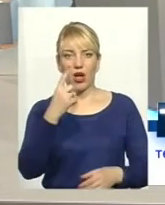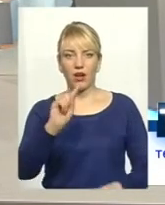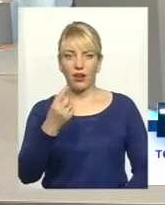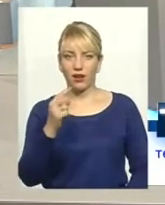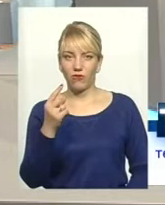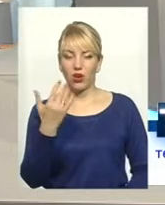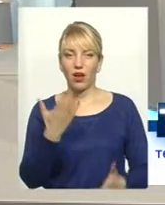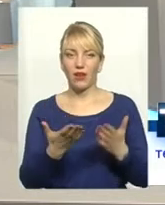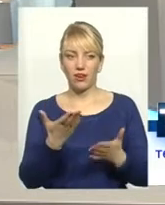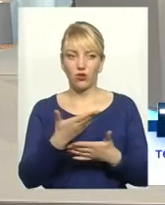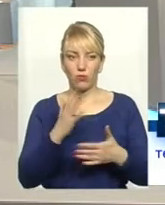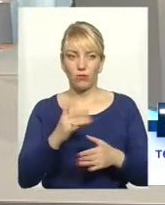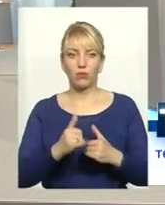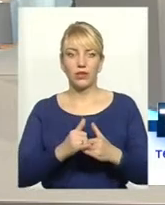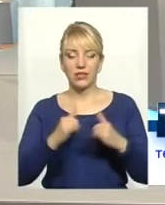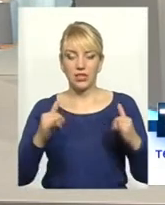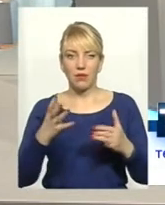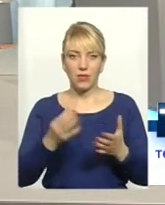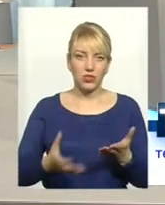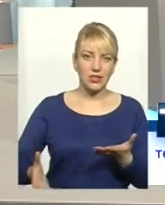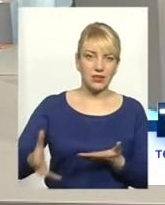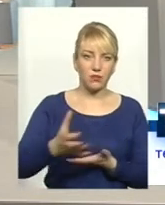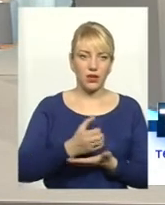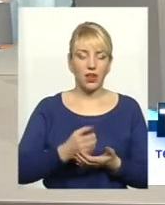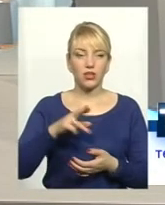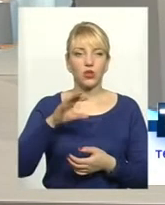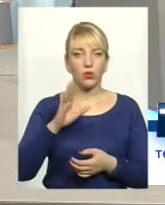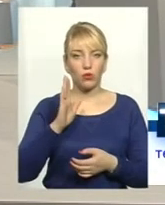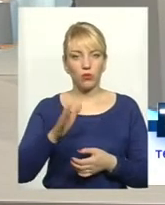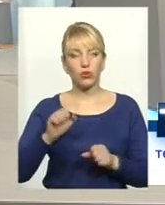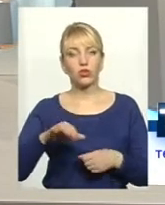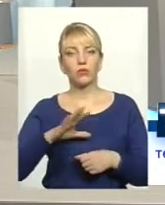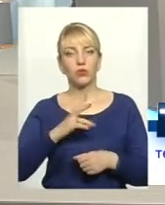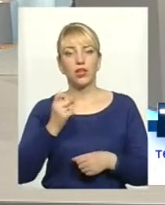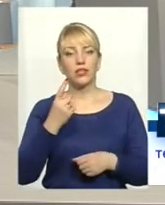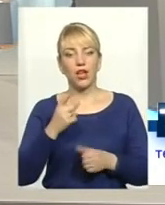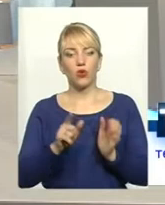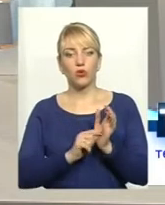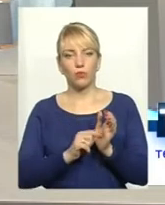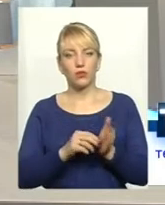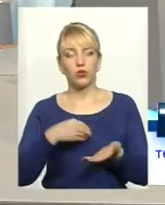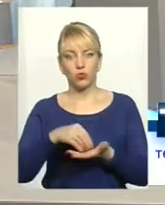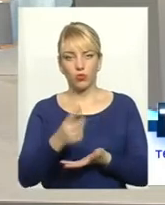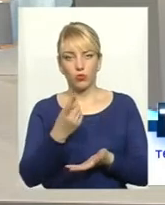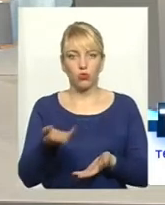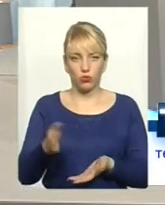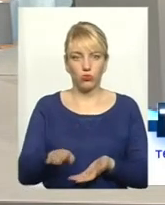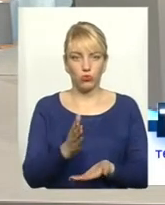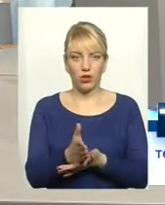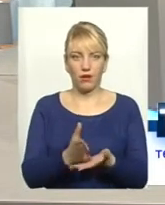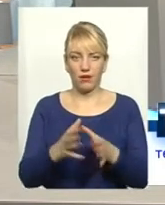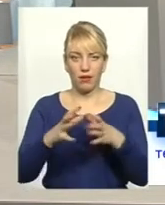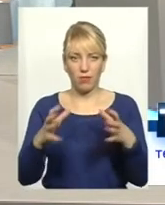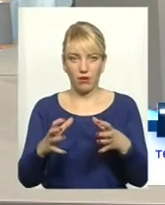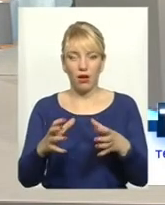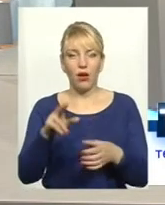ми будемо збирати ще більші вручні, то, мабуть, тоді буде якраз за пенсію купимо ми один буханець хліба. Бо